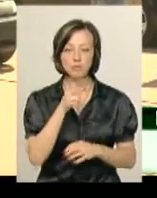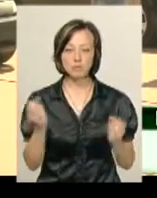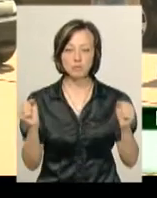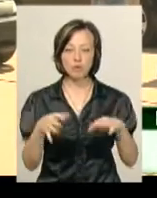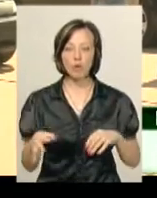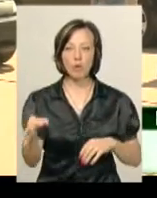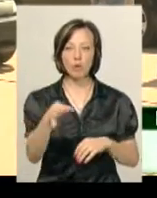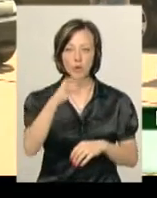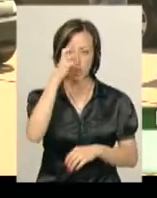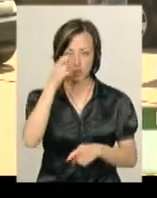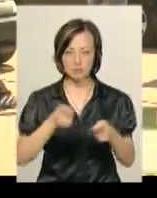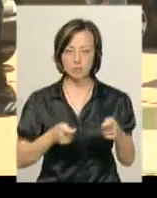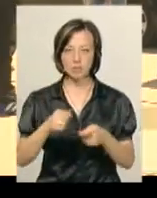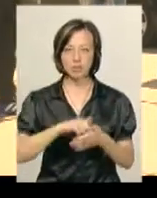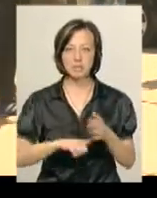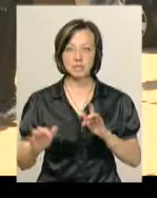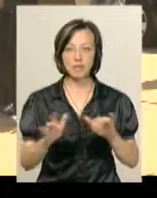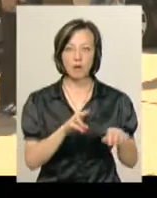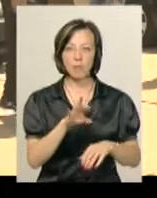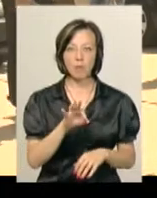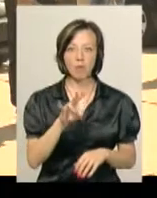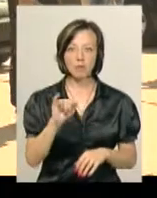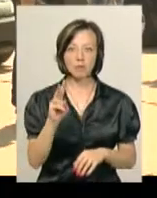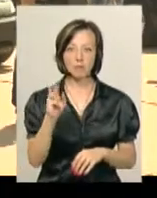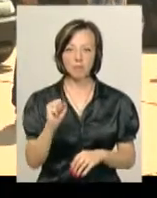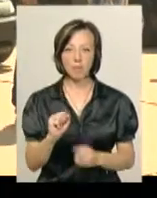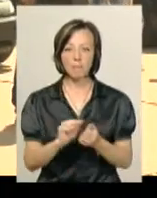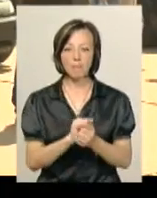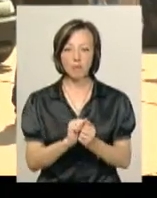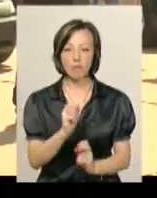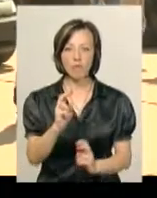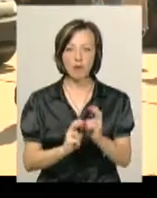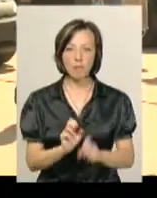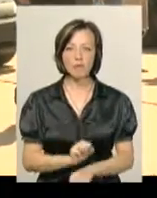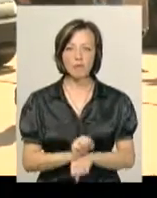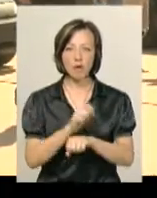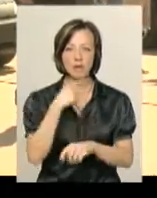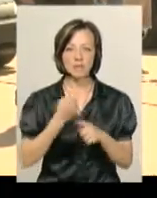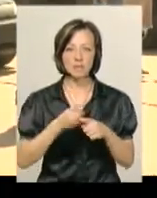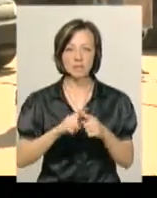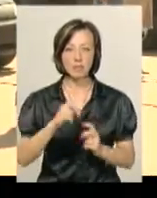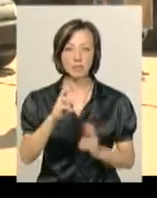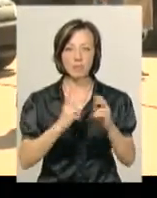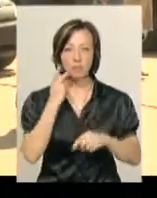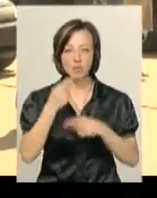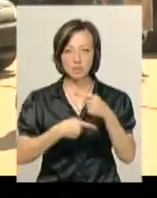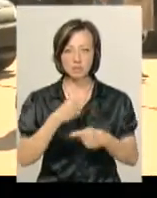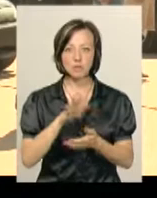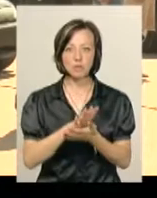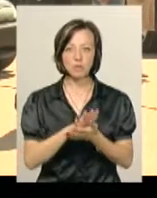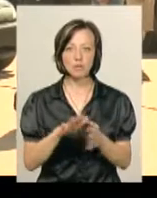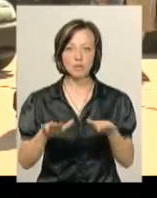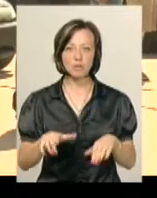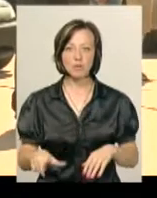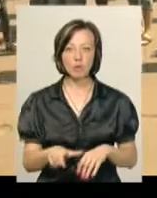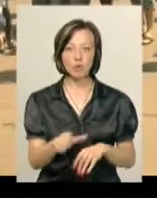облдержадміністрацією через діяльність Понінківської картонно-паперової фабрики. Мітингувальники кажуть, це підприємство постійно забруднює місцеву